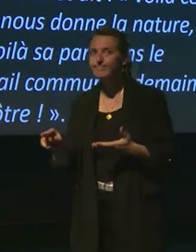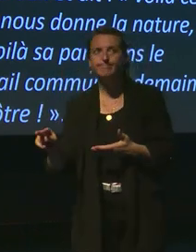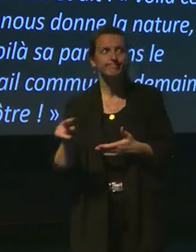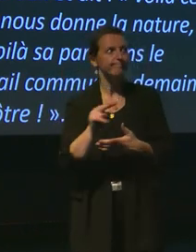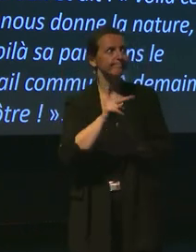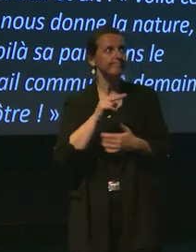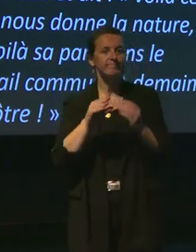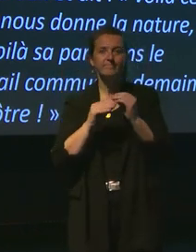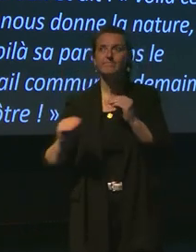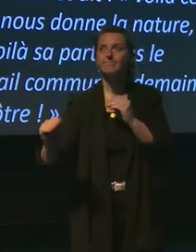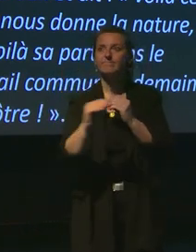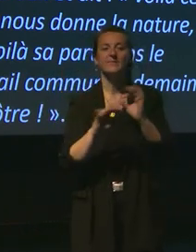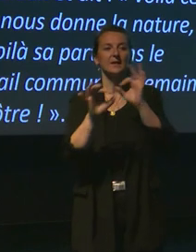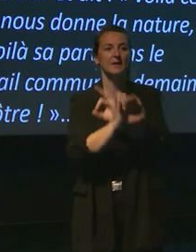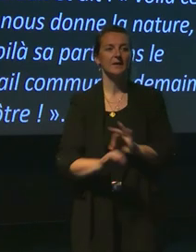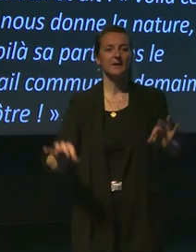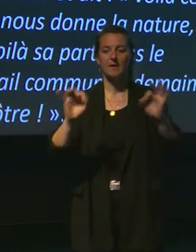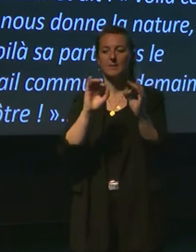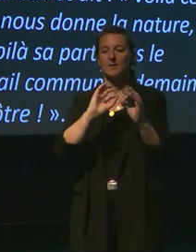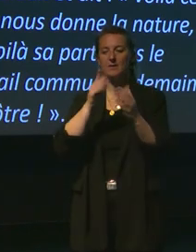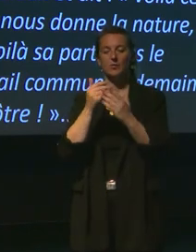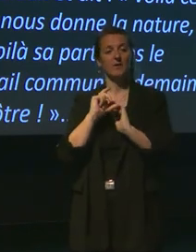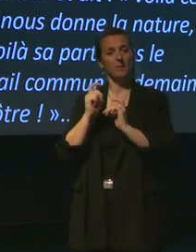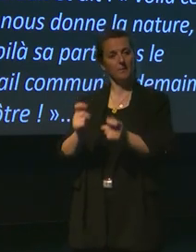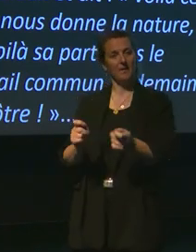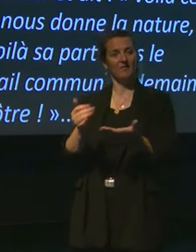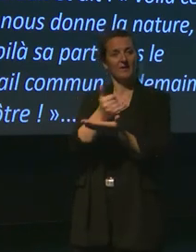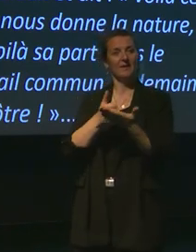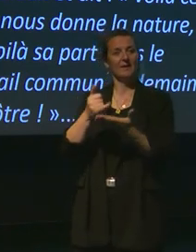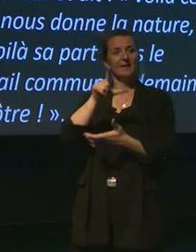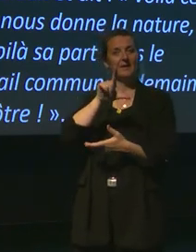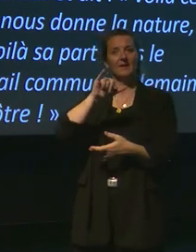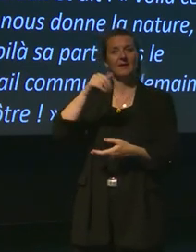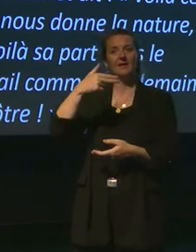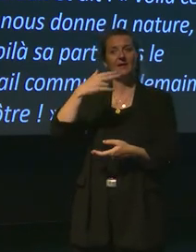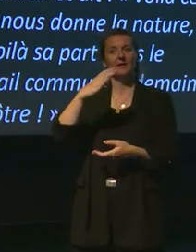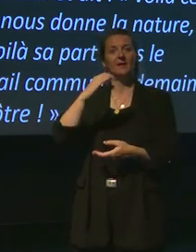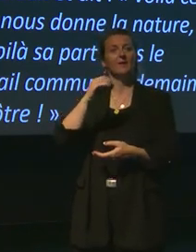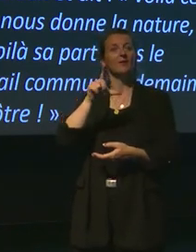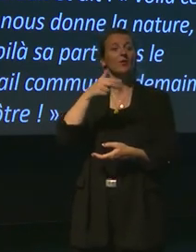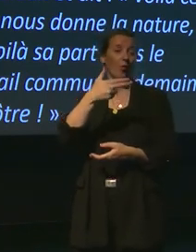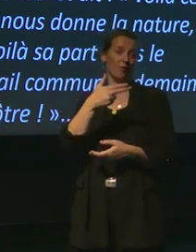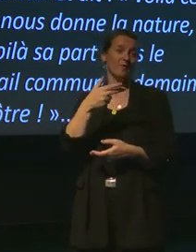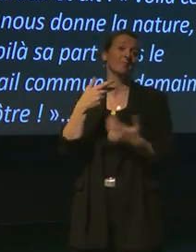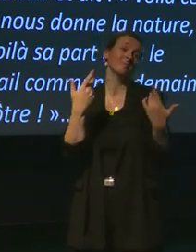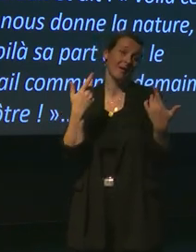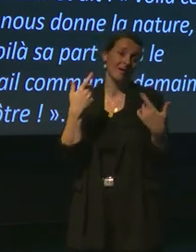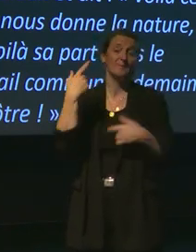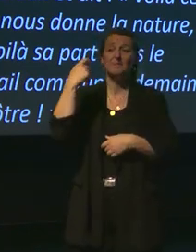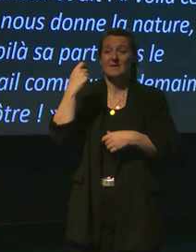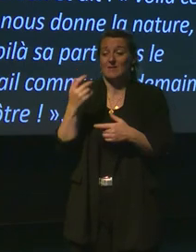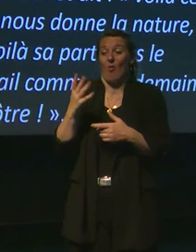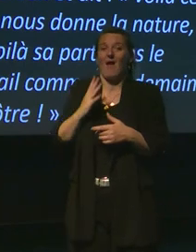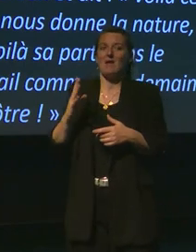contenir en vue, ils vont donc l'appeler l'île du col, puisque c'est leur président à l'époque. En descendant du mont